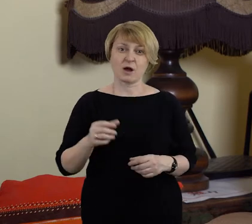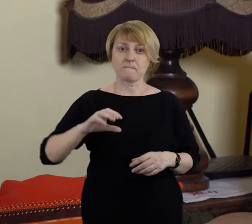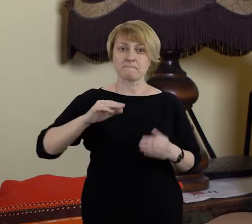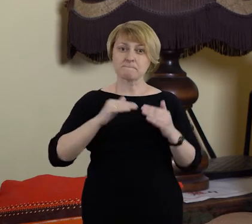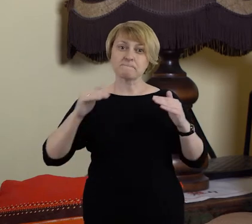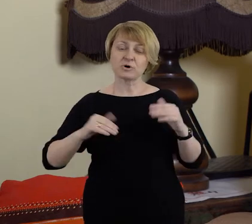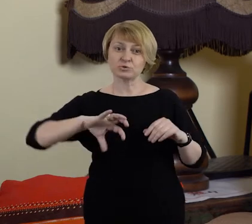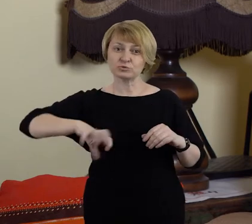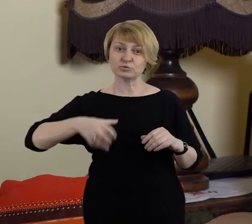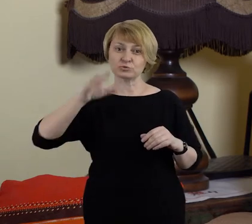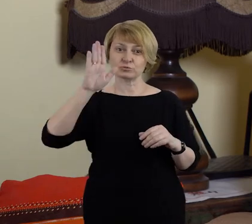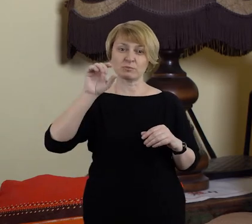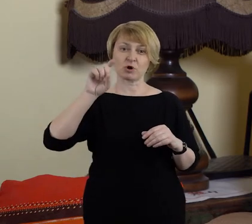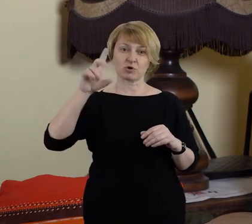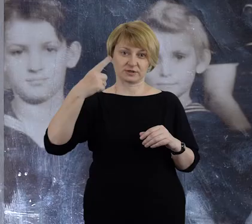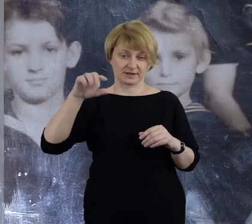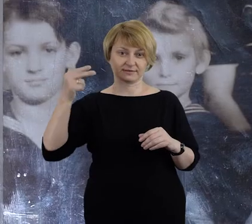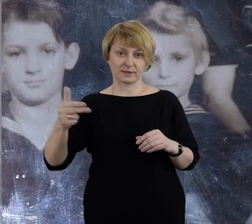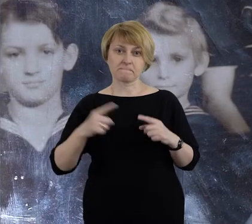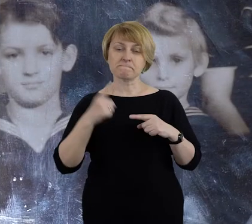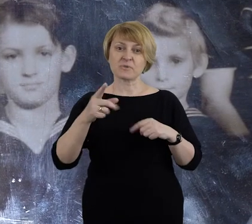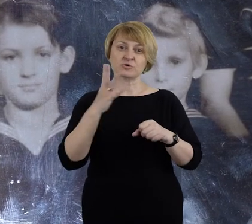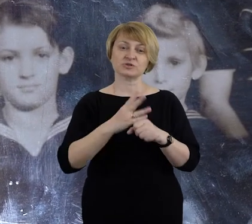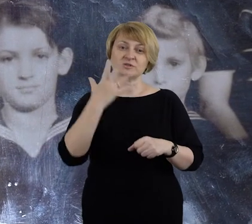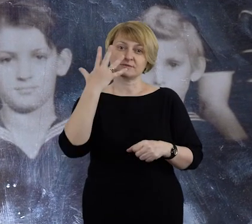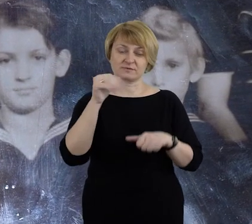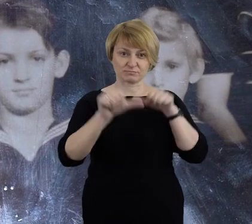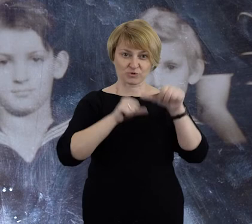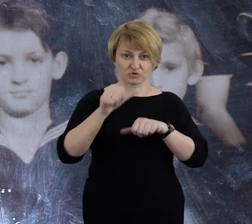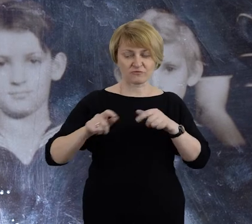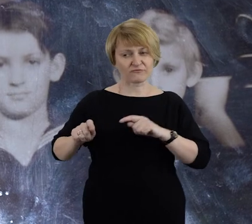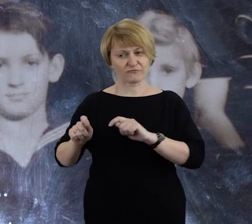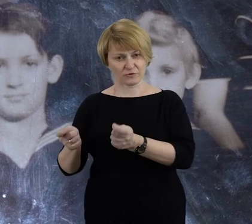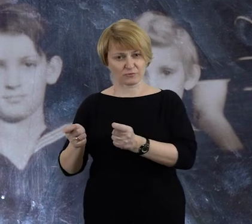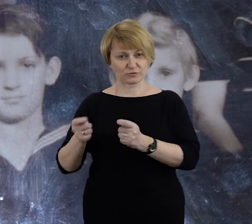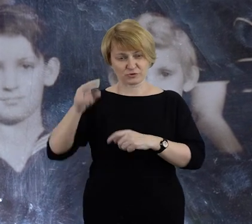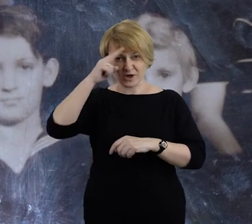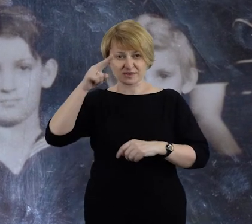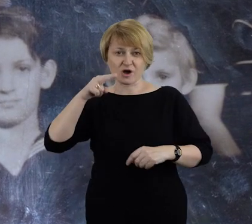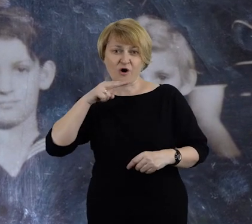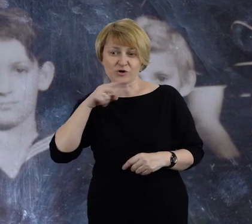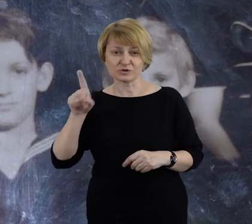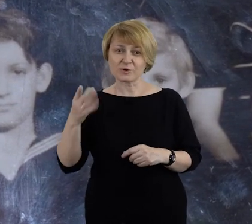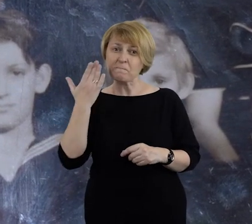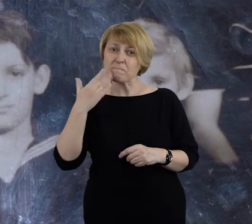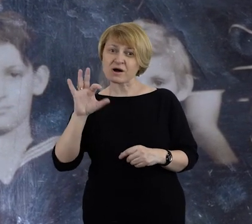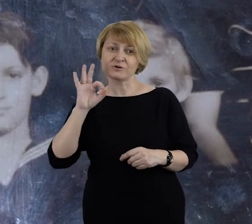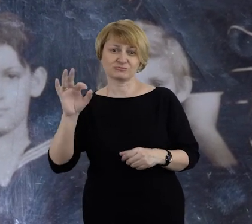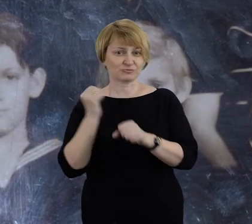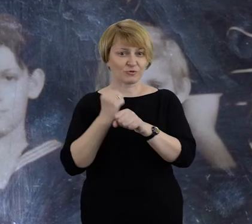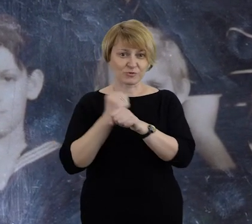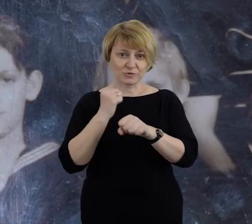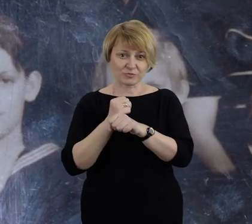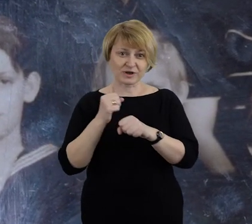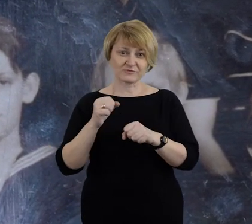podgrupie Bogdan. Po 45 roku wymogła na ojcu, który miał bardzo dobrą